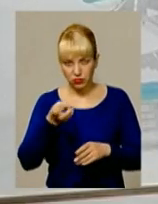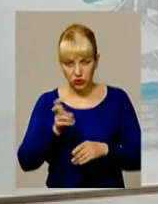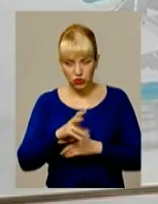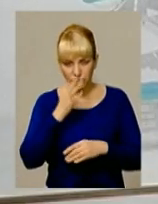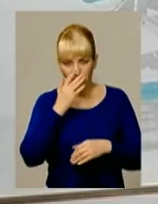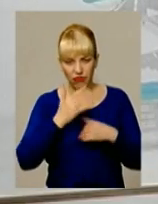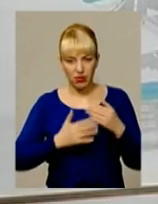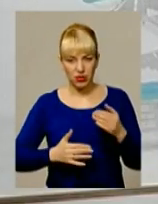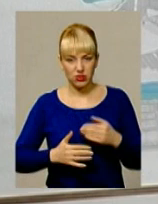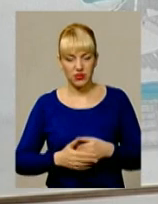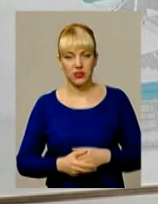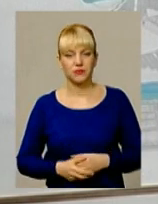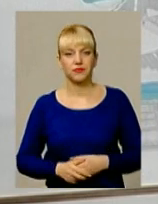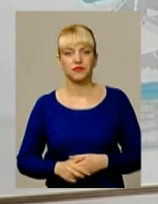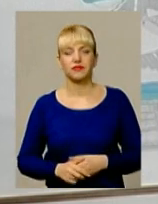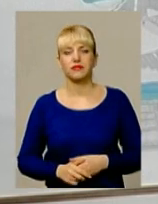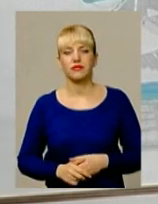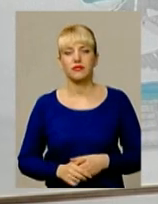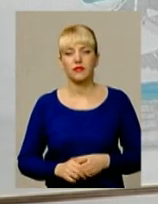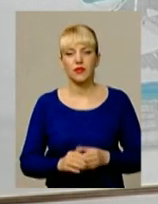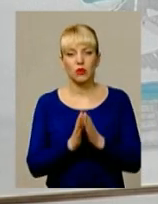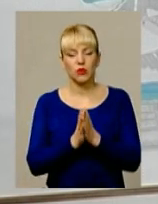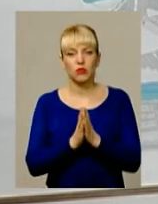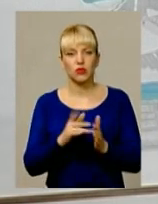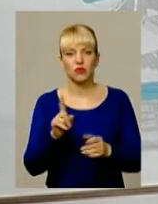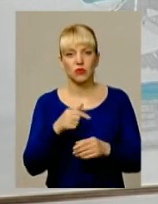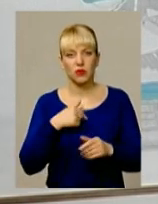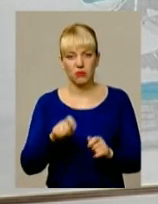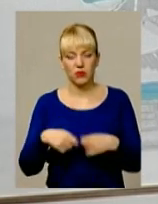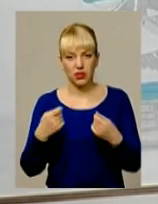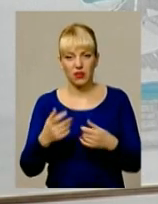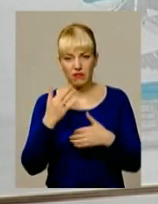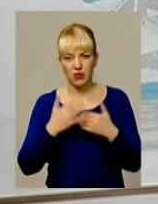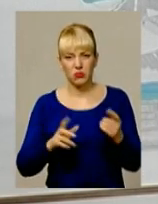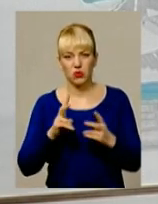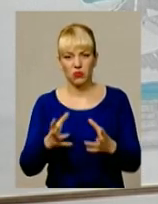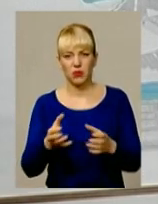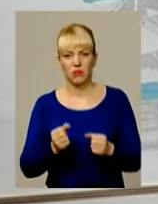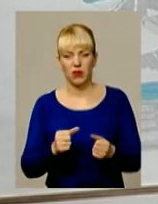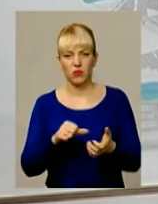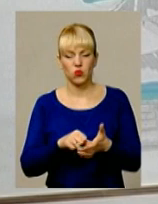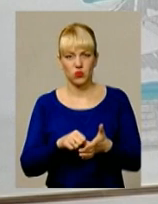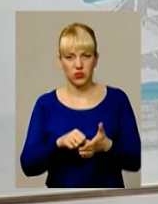і попросив, щоб я передав ці вибачення всім, хто приймав участь.